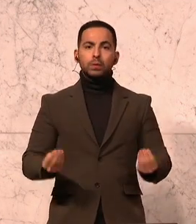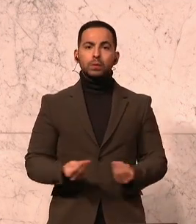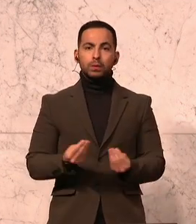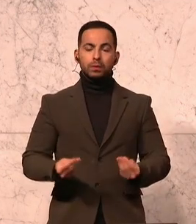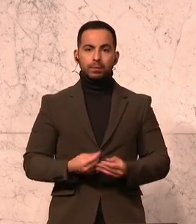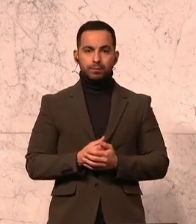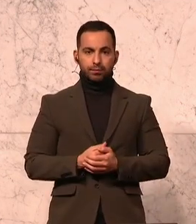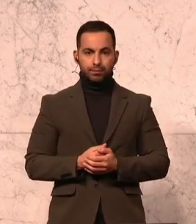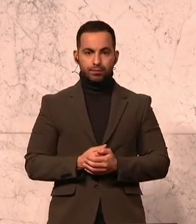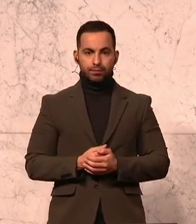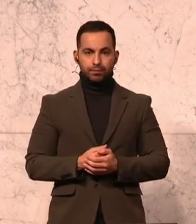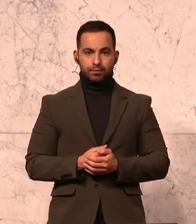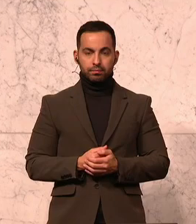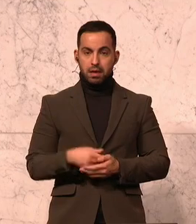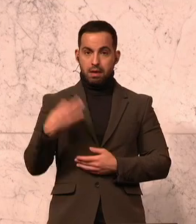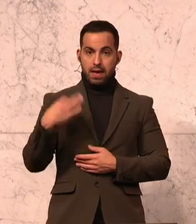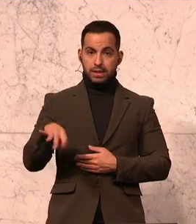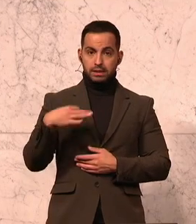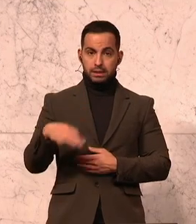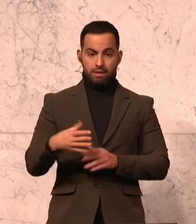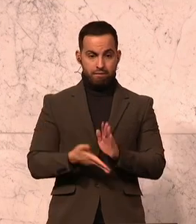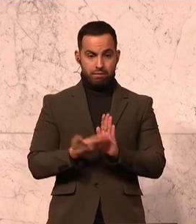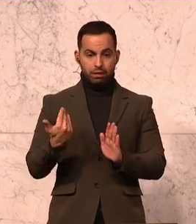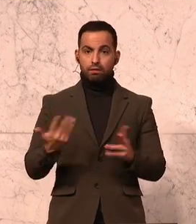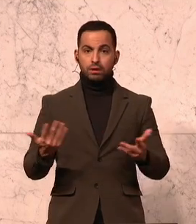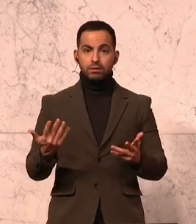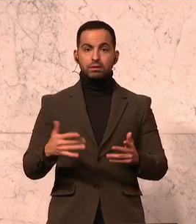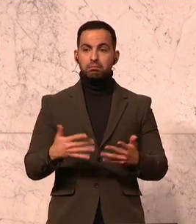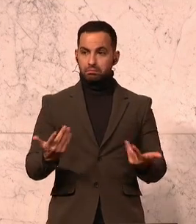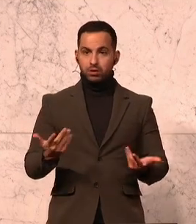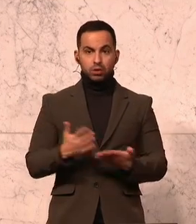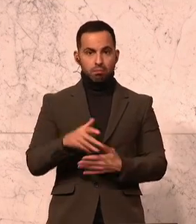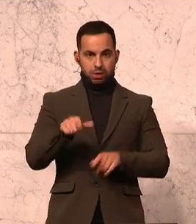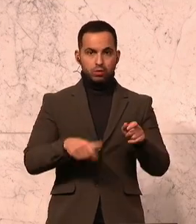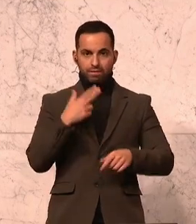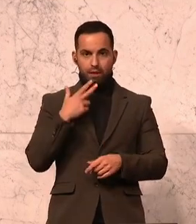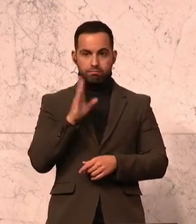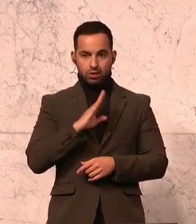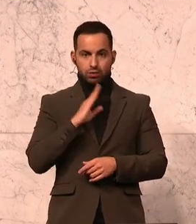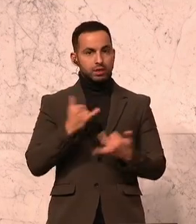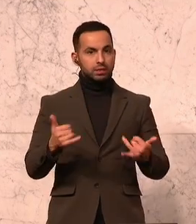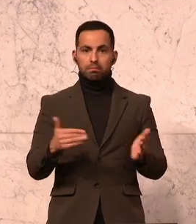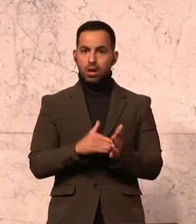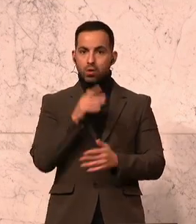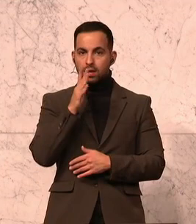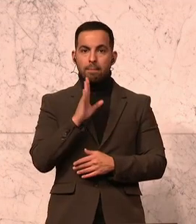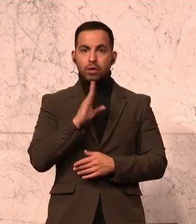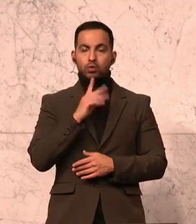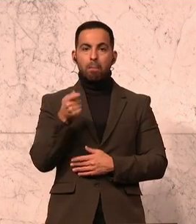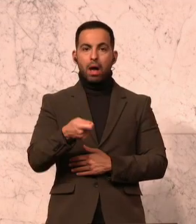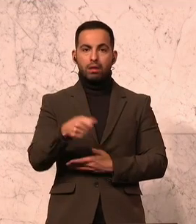das Einzige, was Sie weggegeben haben, das ist diese Leute, die jetzt schon in Pension sind, müssen keine Pensionsbeiträge mehr bezahlen.